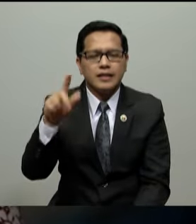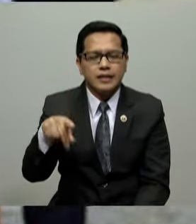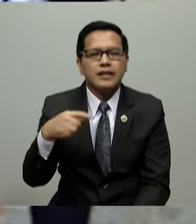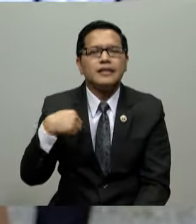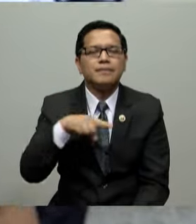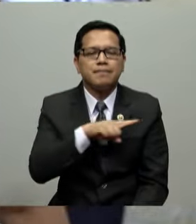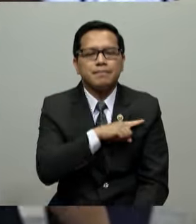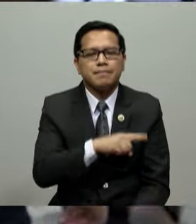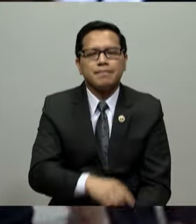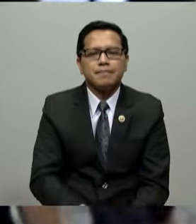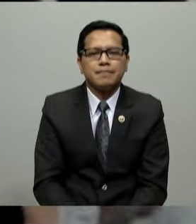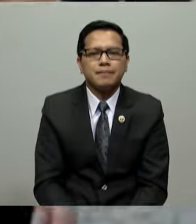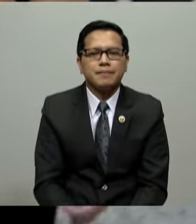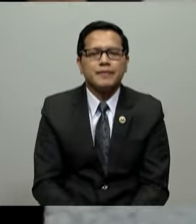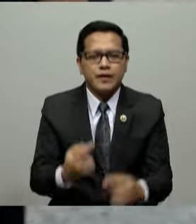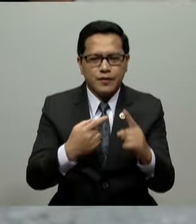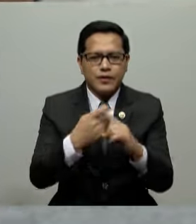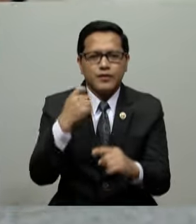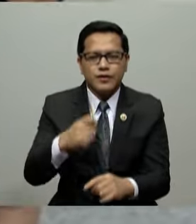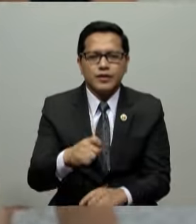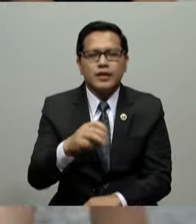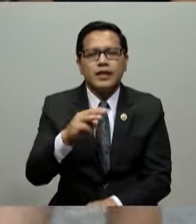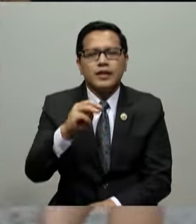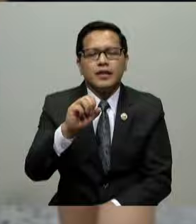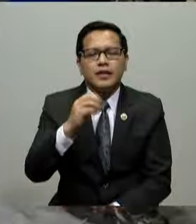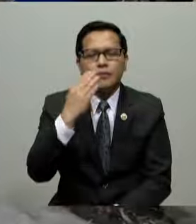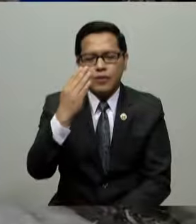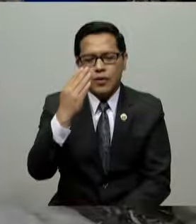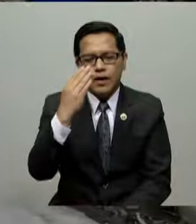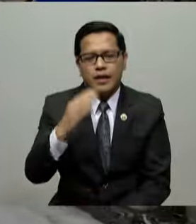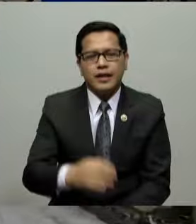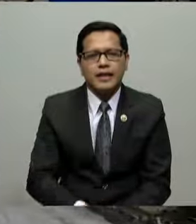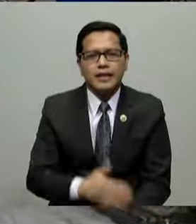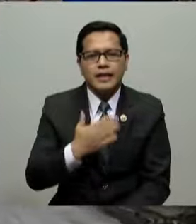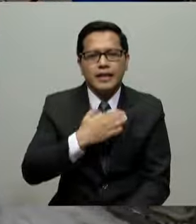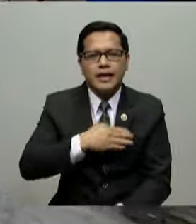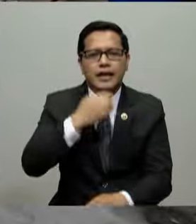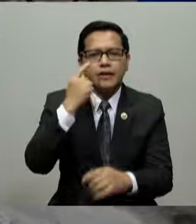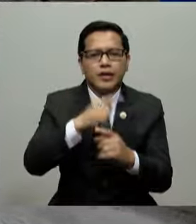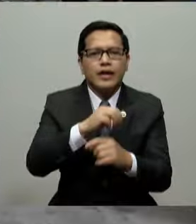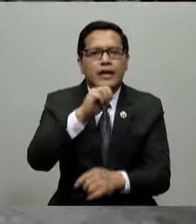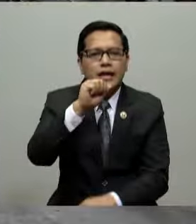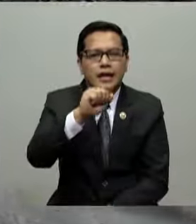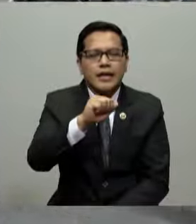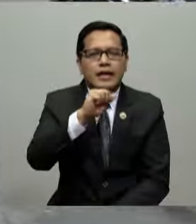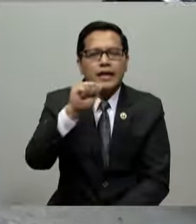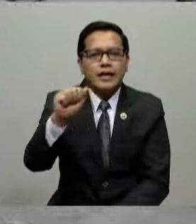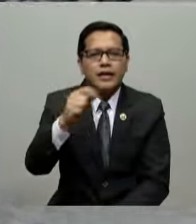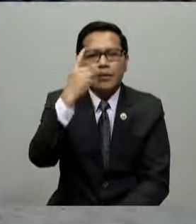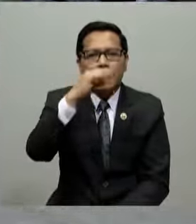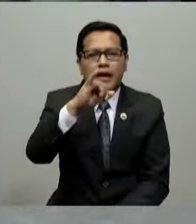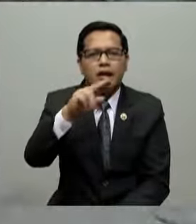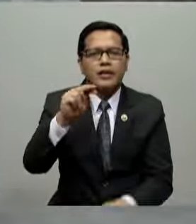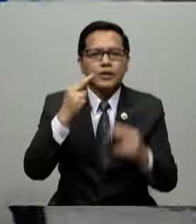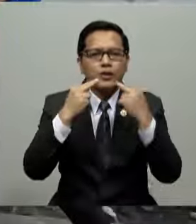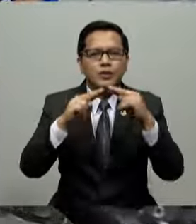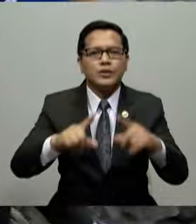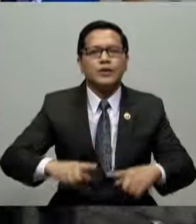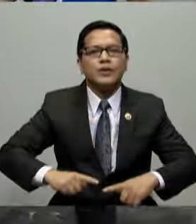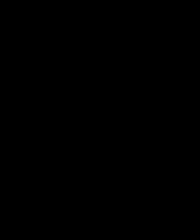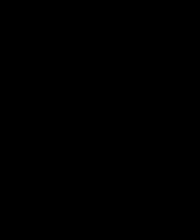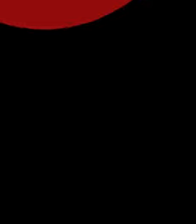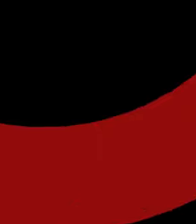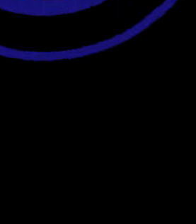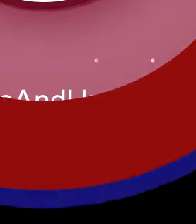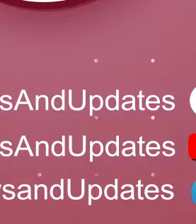namin. Mula po rito sa Maykawayan, Bulacan, ako po si kapatid na Ara Alejandro para sa Iglesia Ni Cristo News Network.